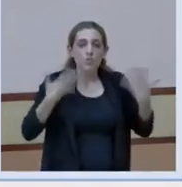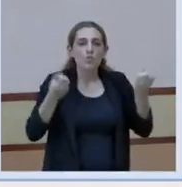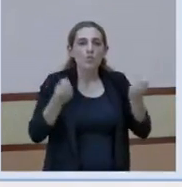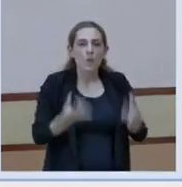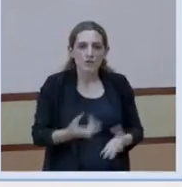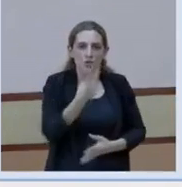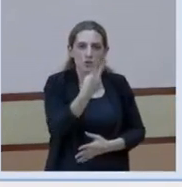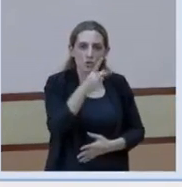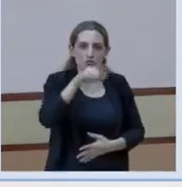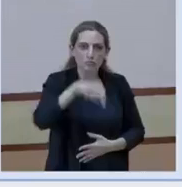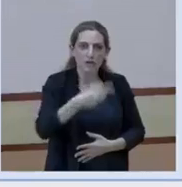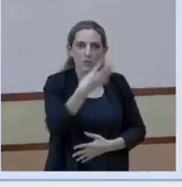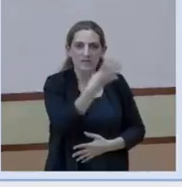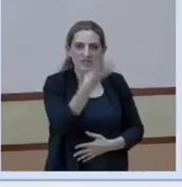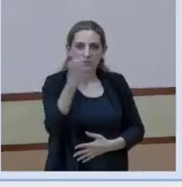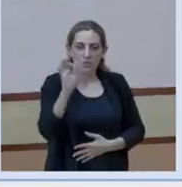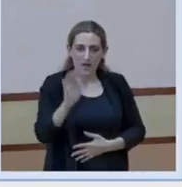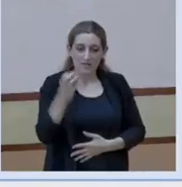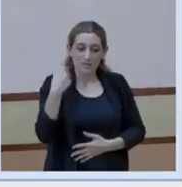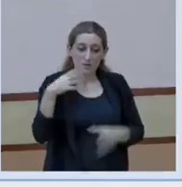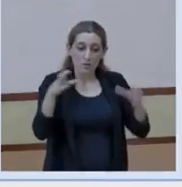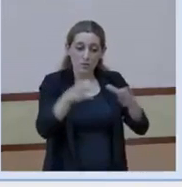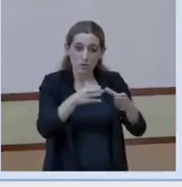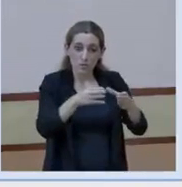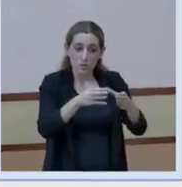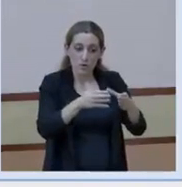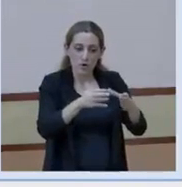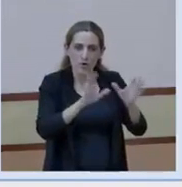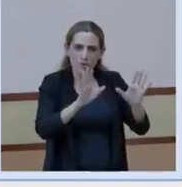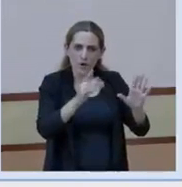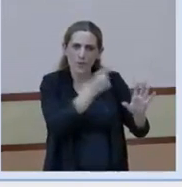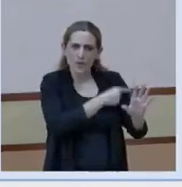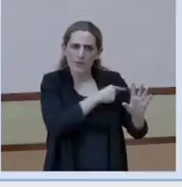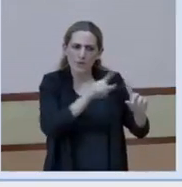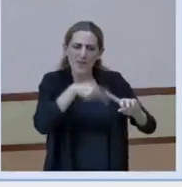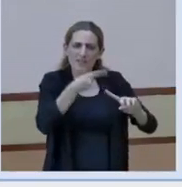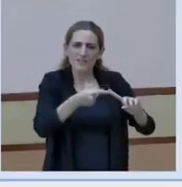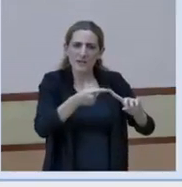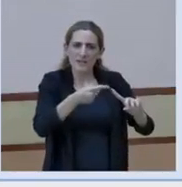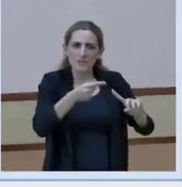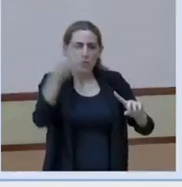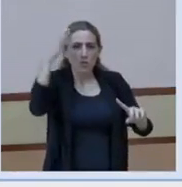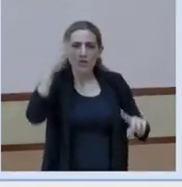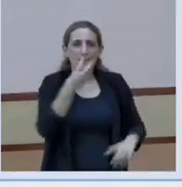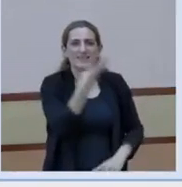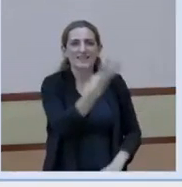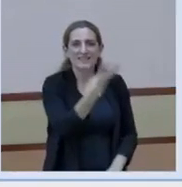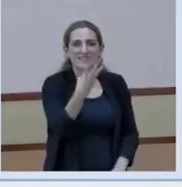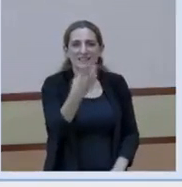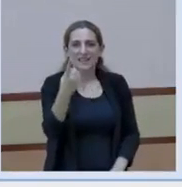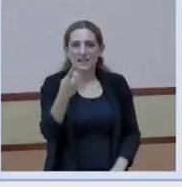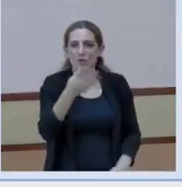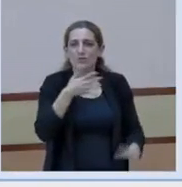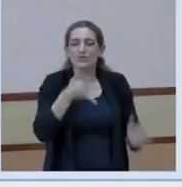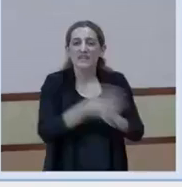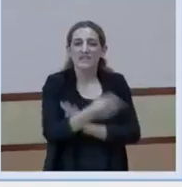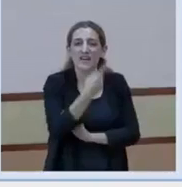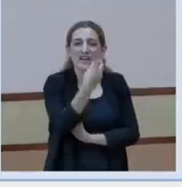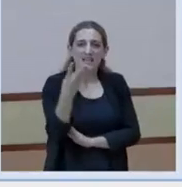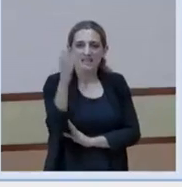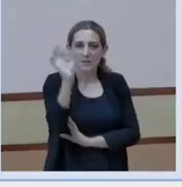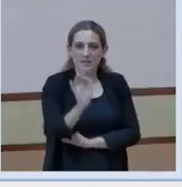D'elles, després de la vacuna, només són 331, que és un 13%.